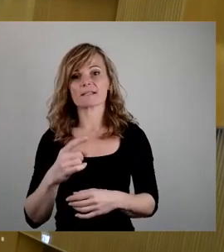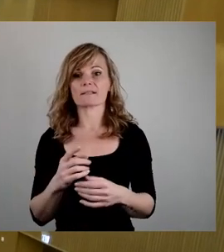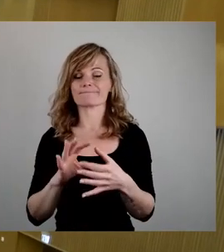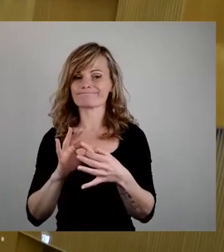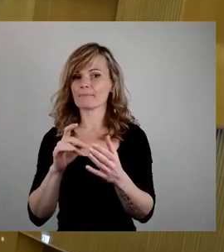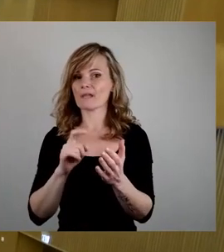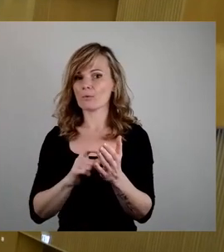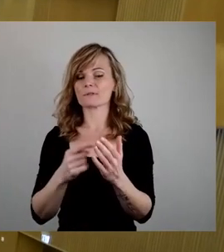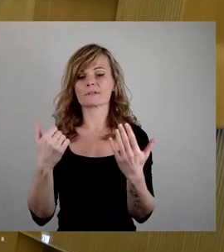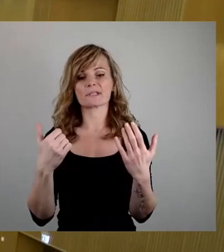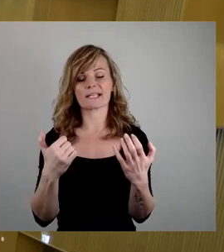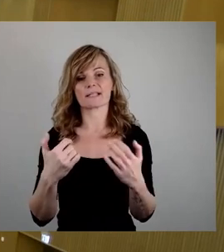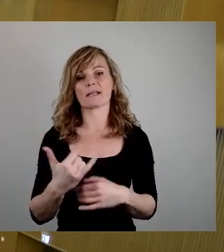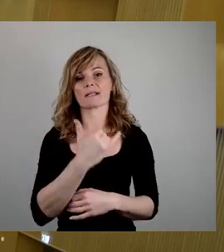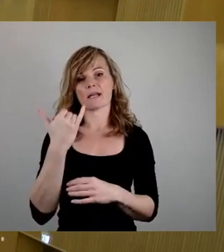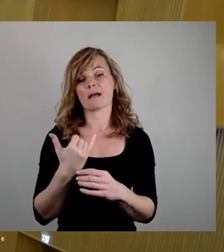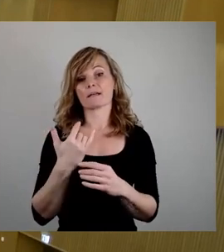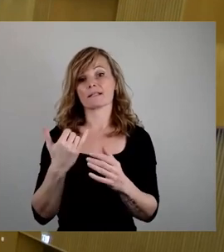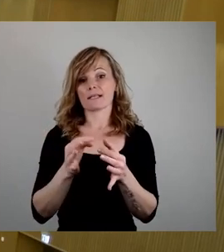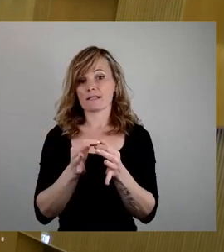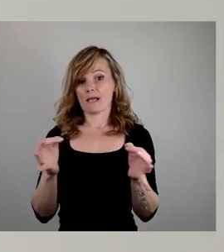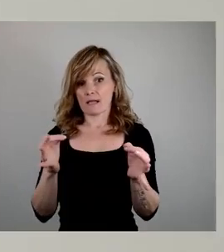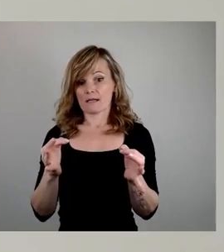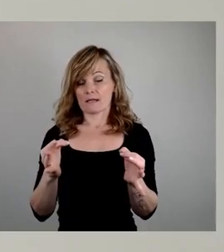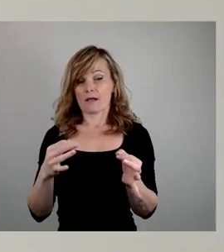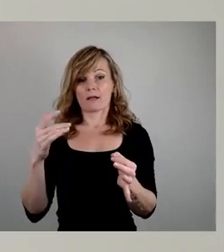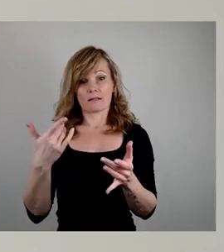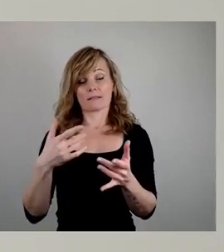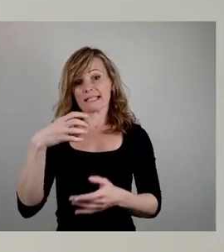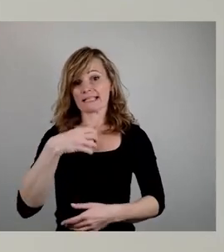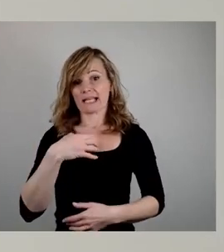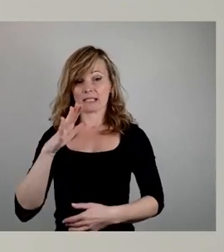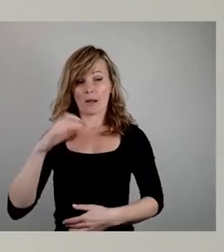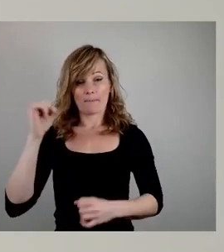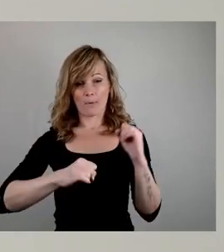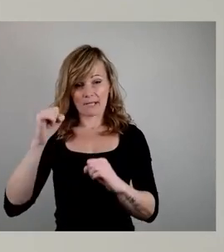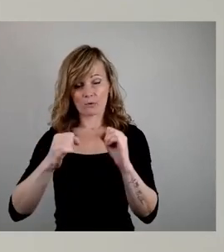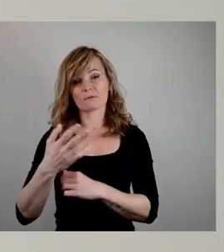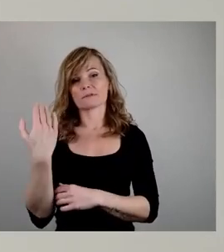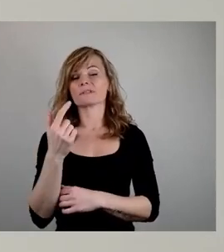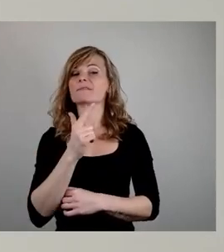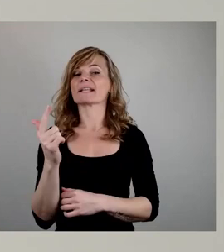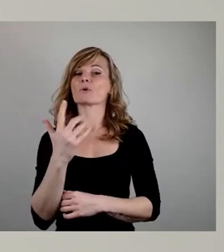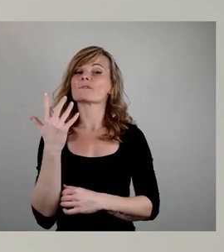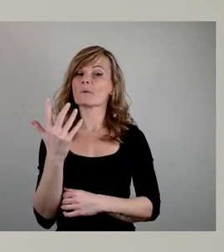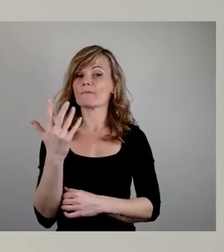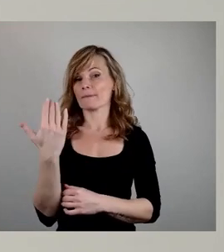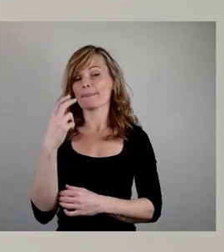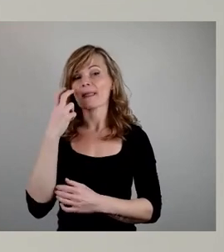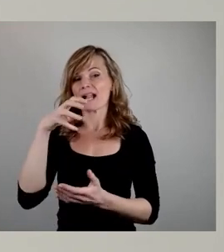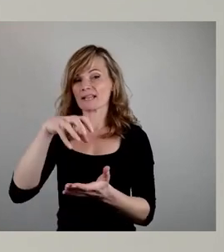Jahrestags der Bombardierung von Dresdens im Jahr 2005 auf dem Altmarkt